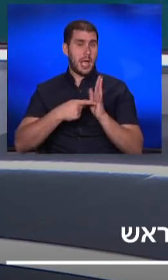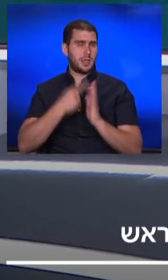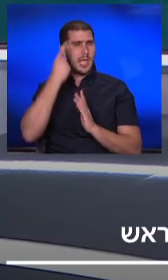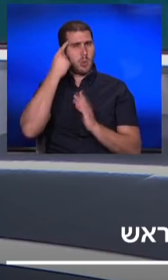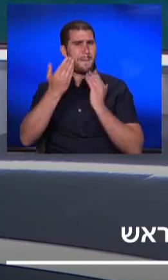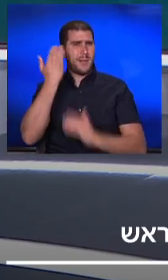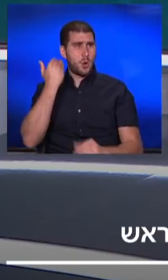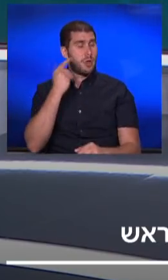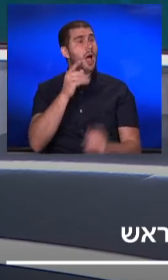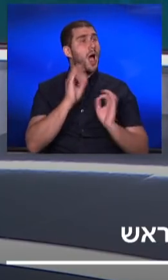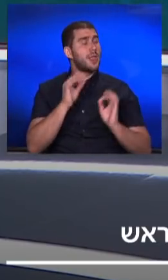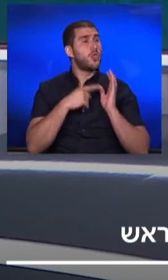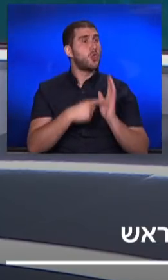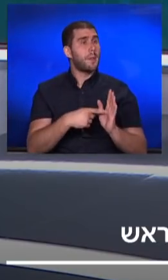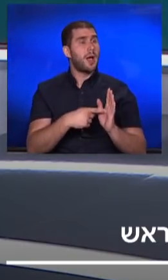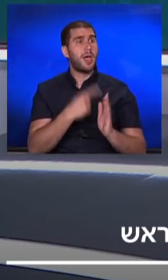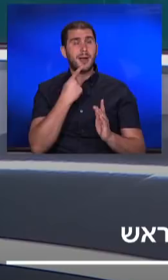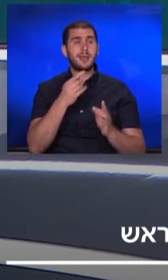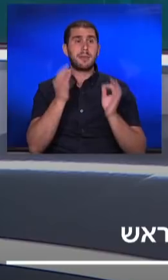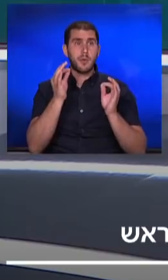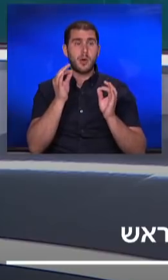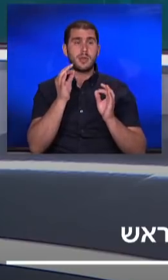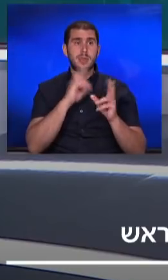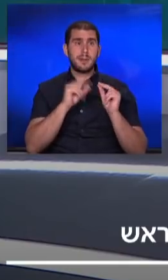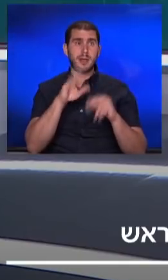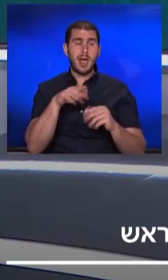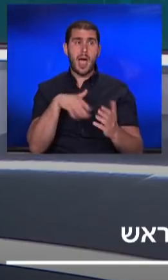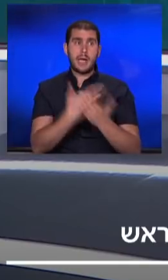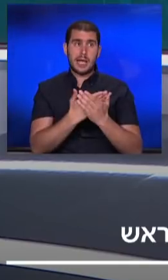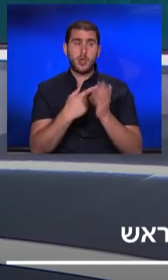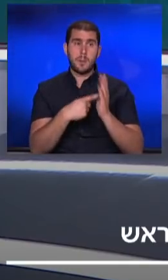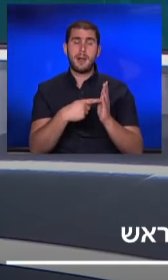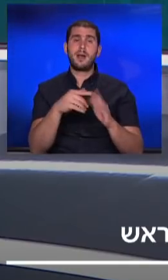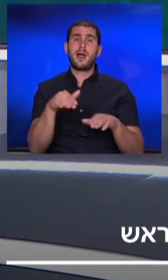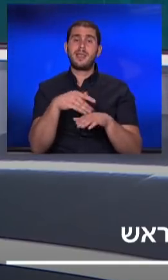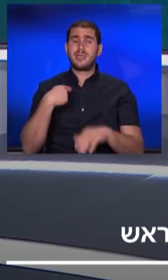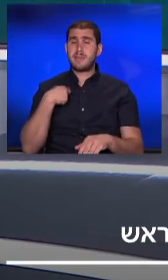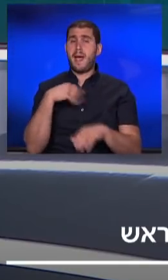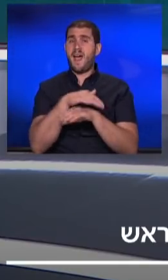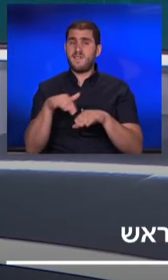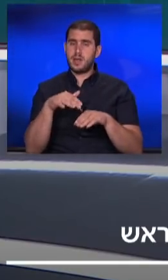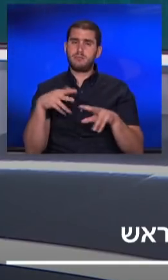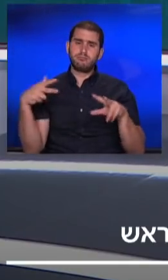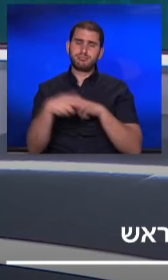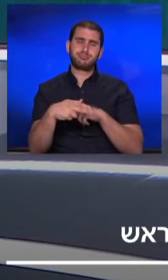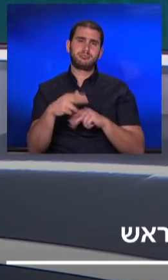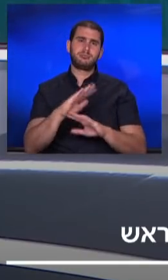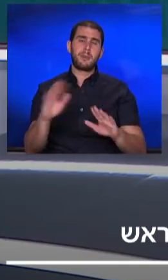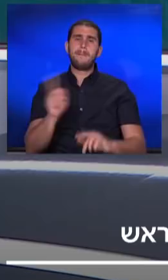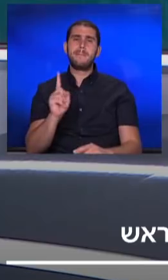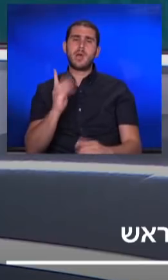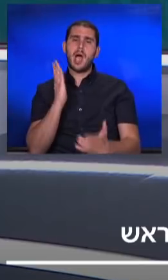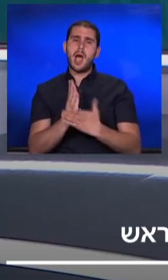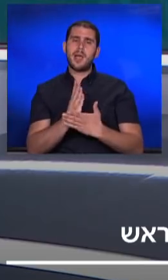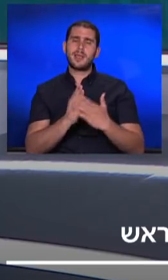ועדיין נגיד במקור, דיברתם על הצעה שלפיה נגיד מאה אבטלה, יעצרו באופן מוחלט למי שהוא עד גיל